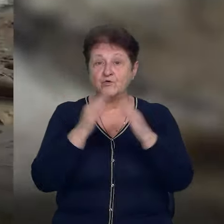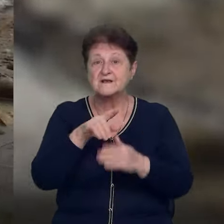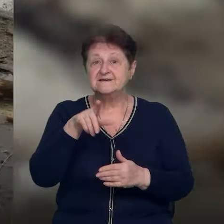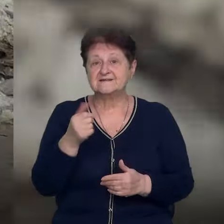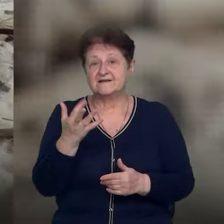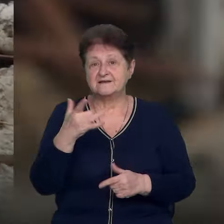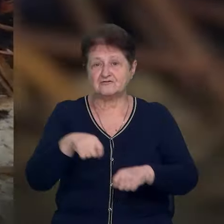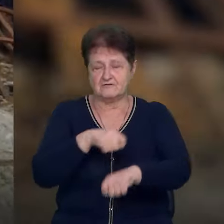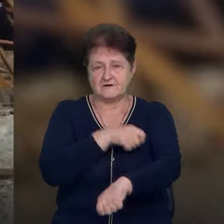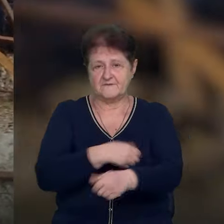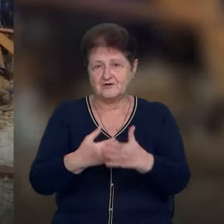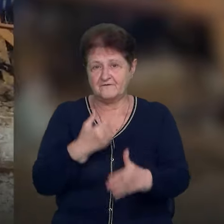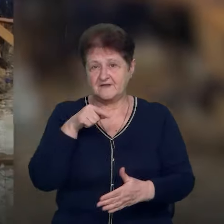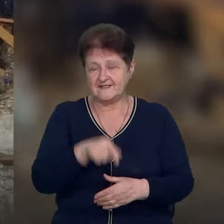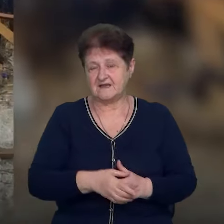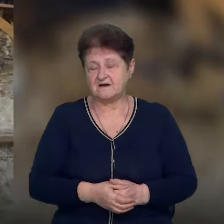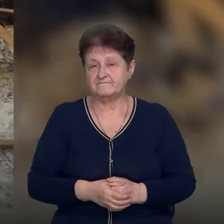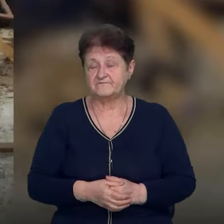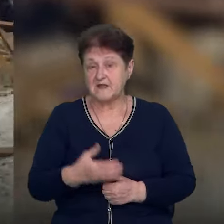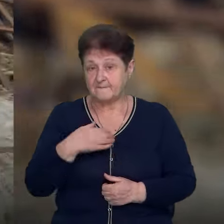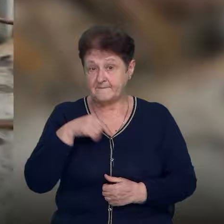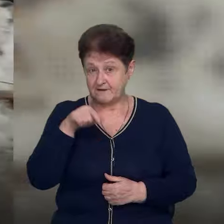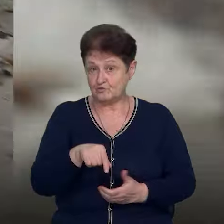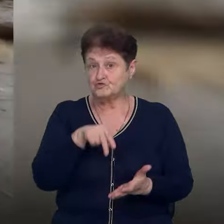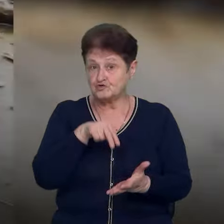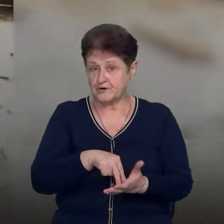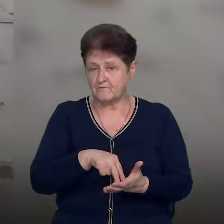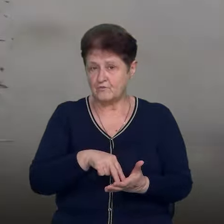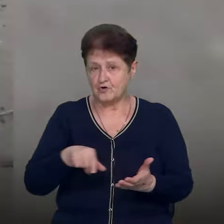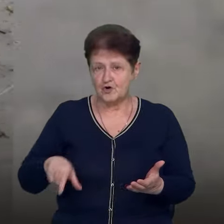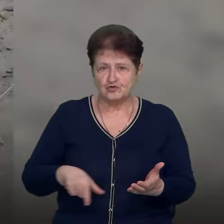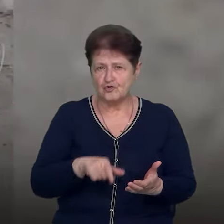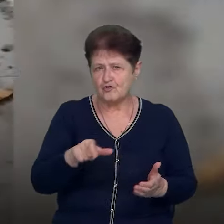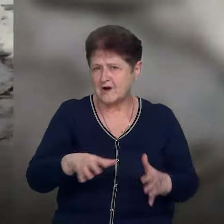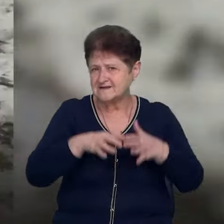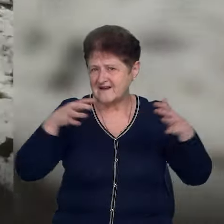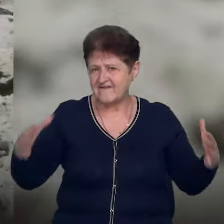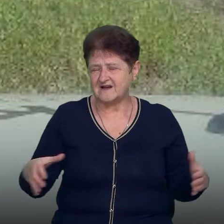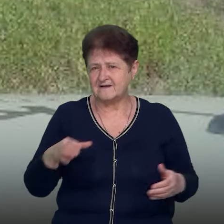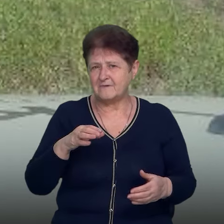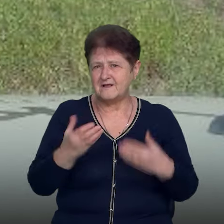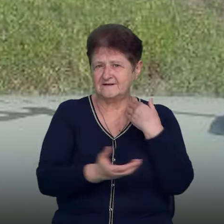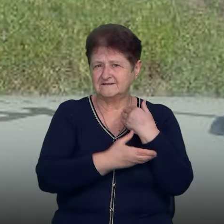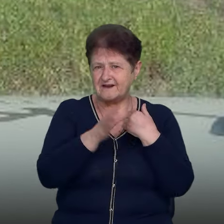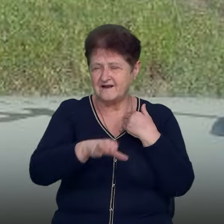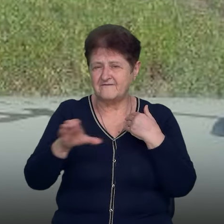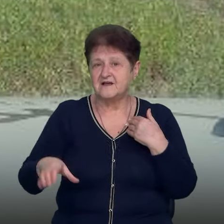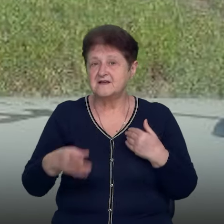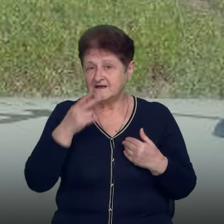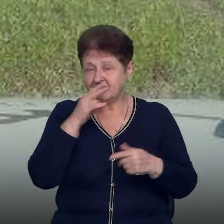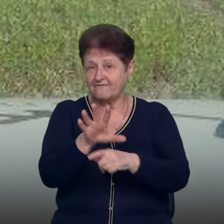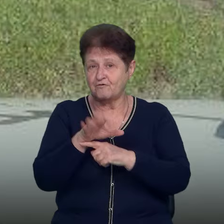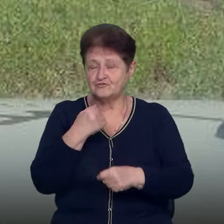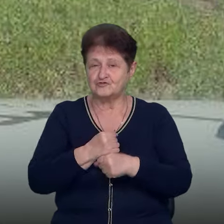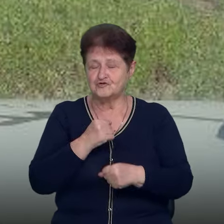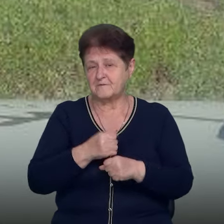пару десятків метрів від них. Це ми стоїмо. Тут дорога колодками завалена. І далі показує фото, які наробив у